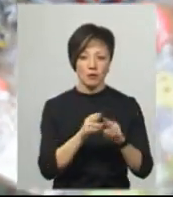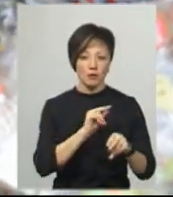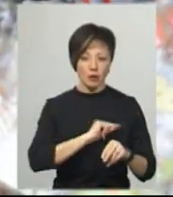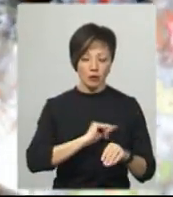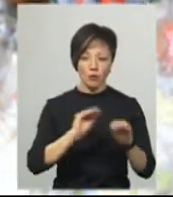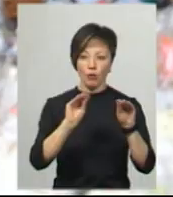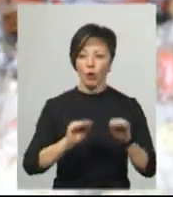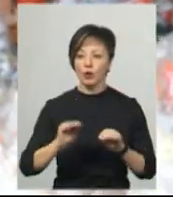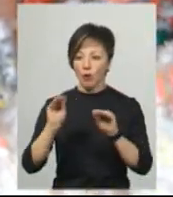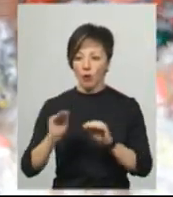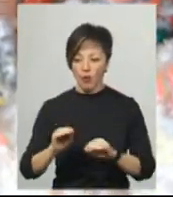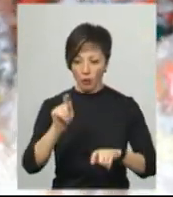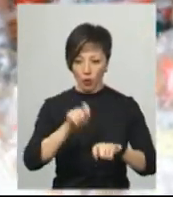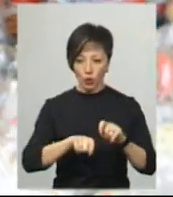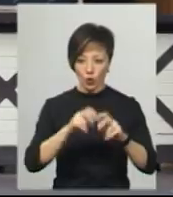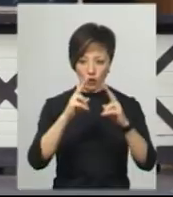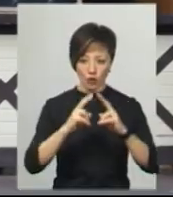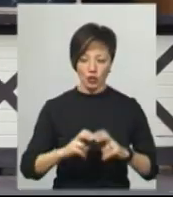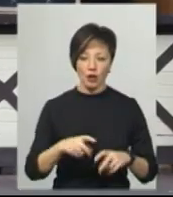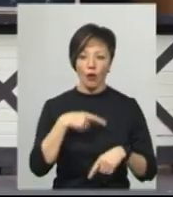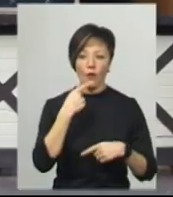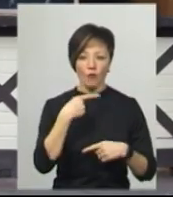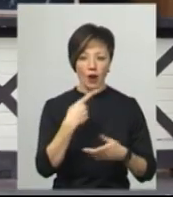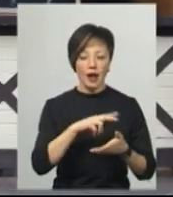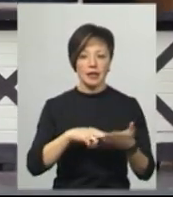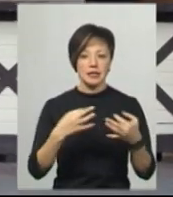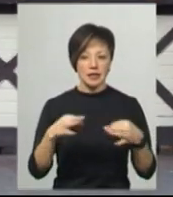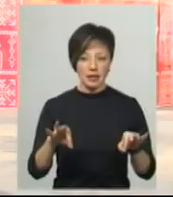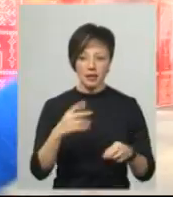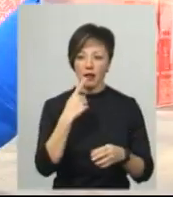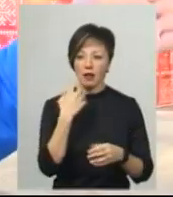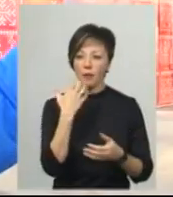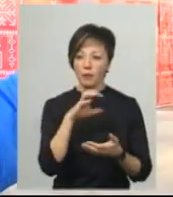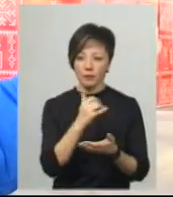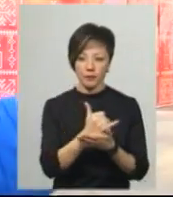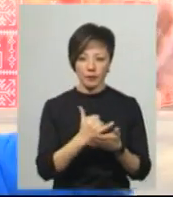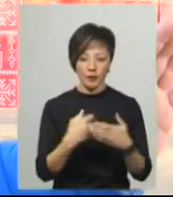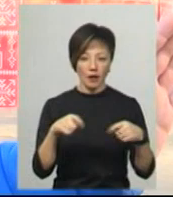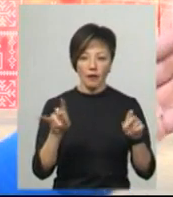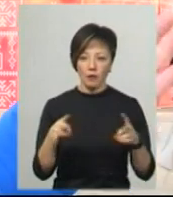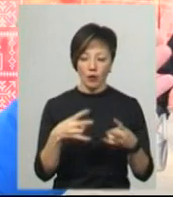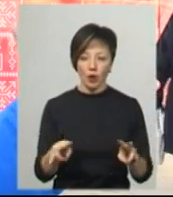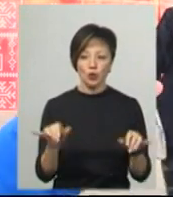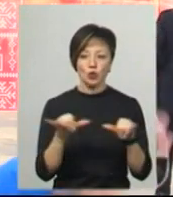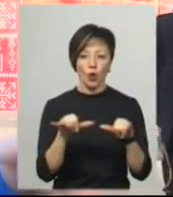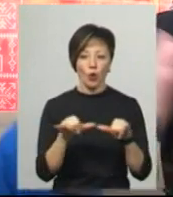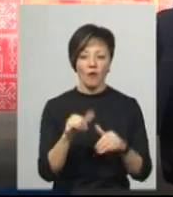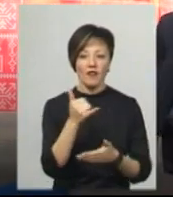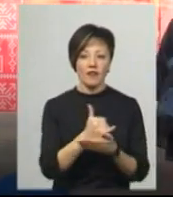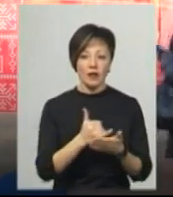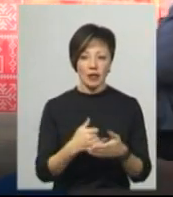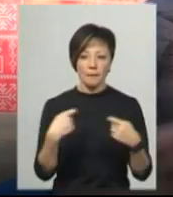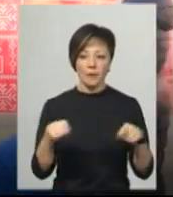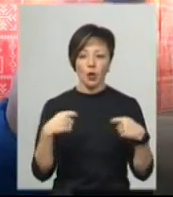протоколи про лабораторні дослідження. Говорить, ліцензія на продаж глинтвейну не потрібна. Столові вина, в принципі, продаються без